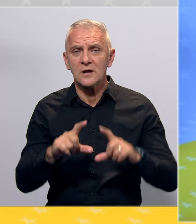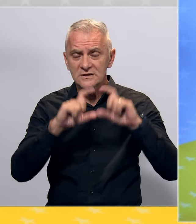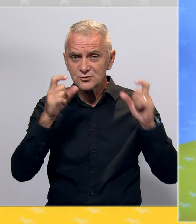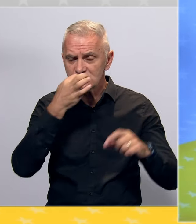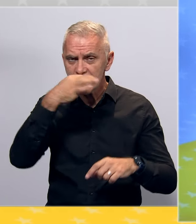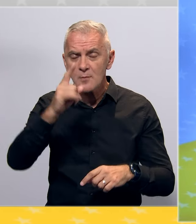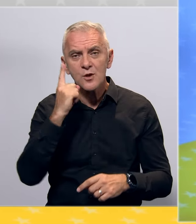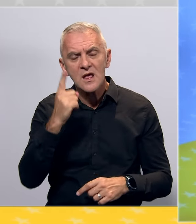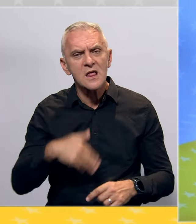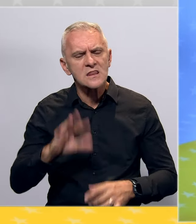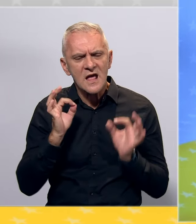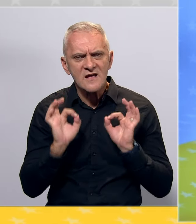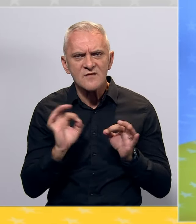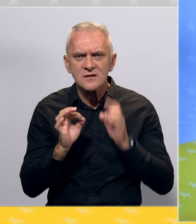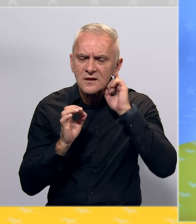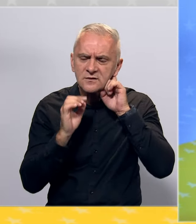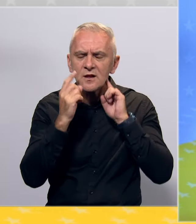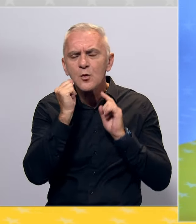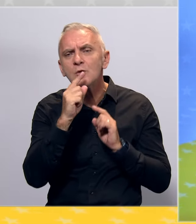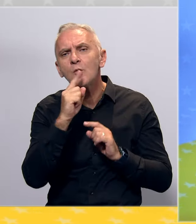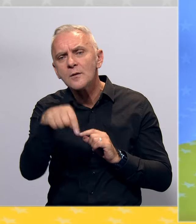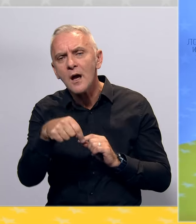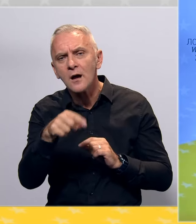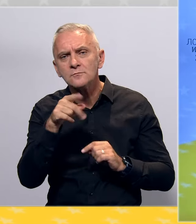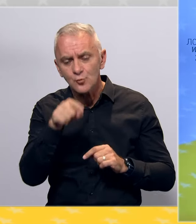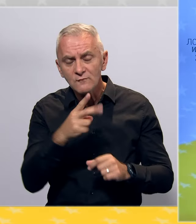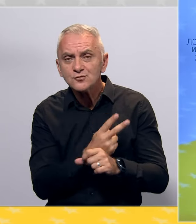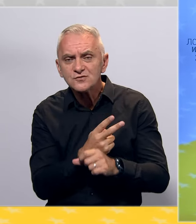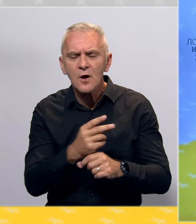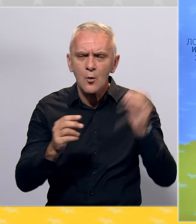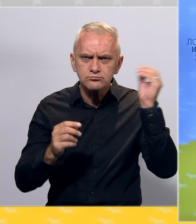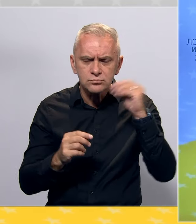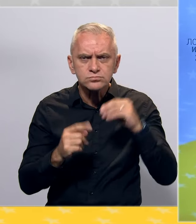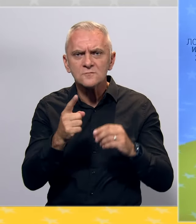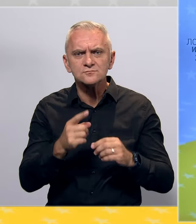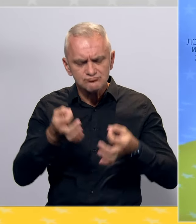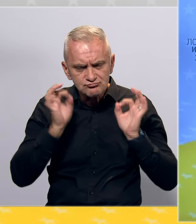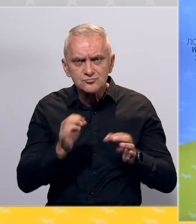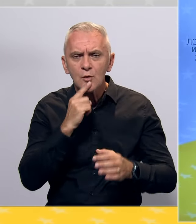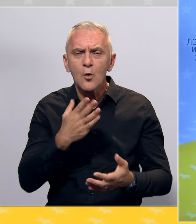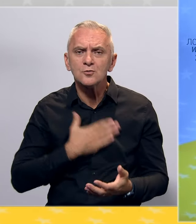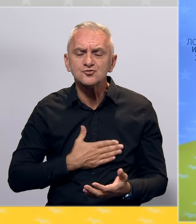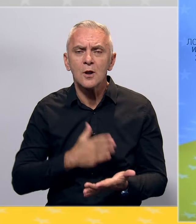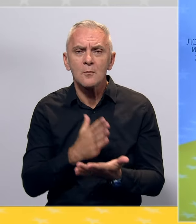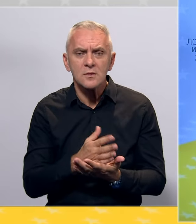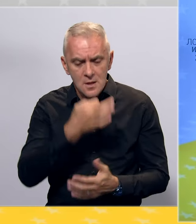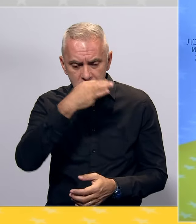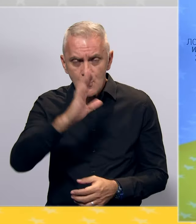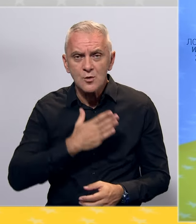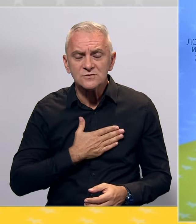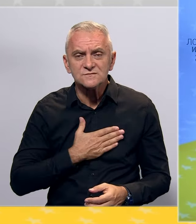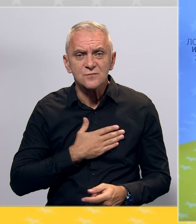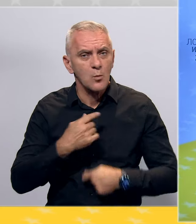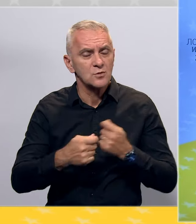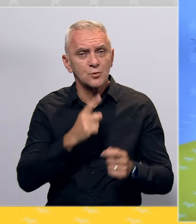i najkvalitetnijih kadrova koje ima ova zemlja. Obrazovanih stručnjaka koji želi da budu najbolji u svom poslu, ali koji imaju